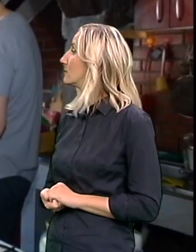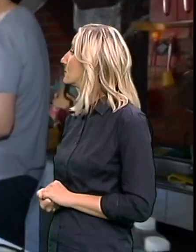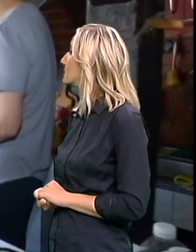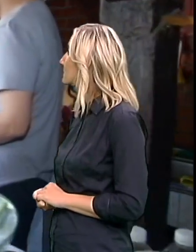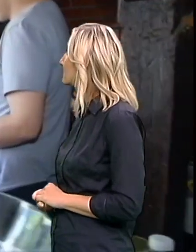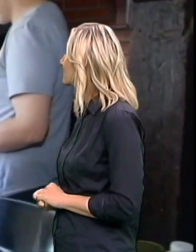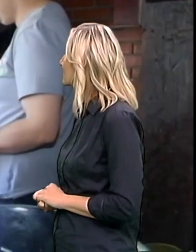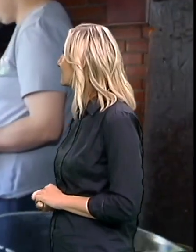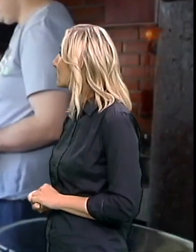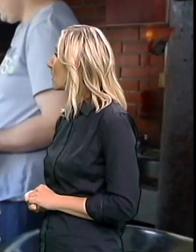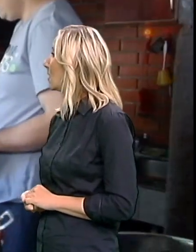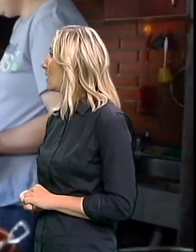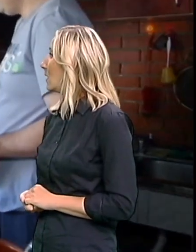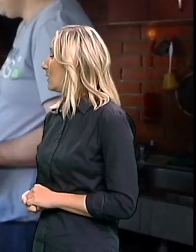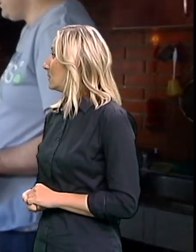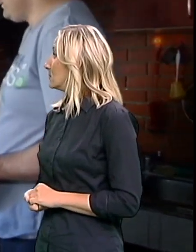Makaze